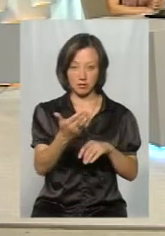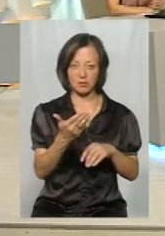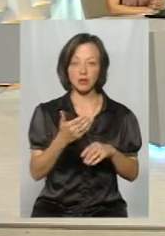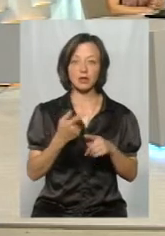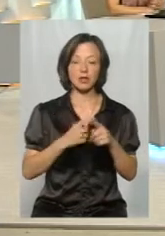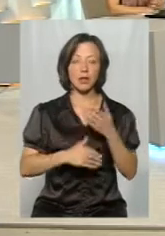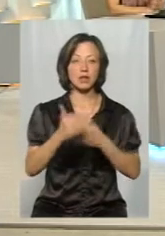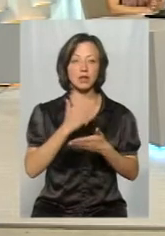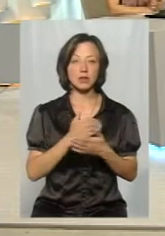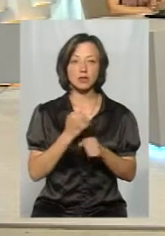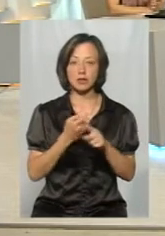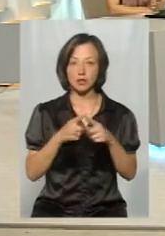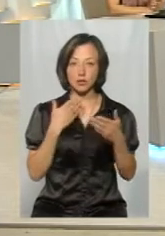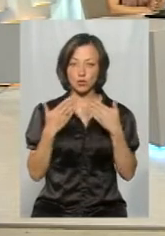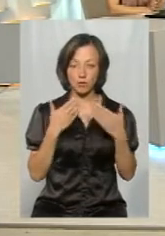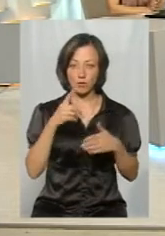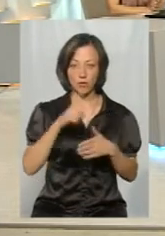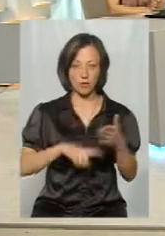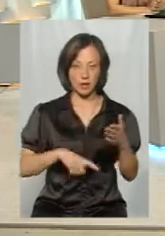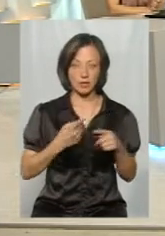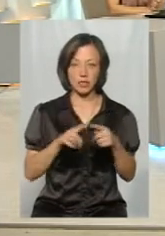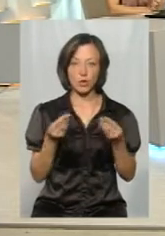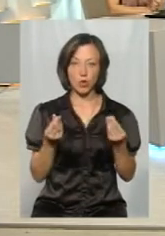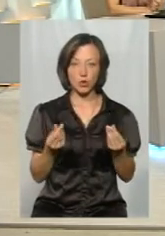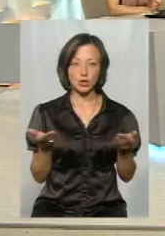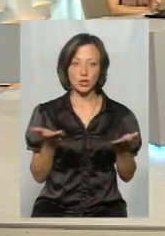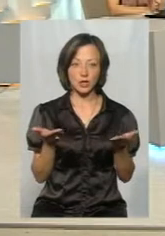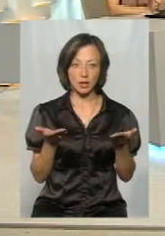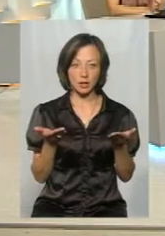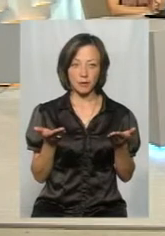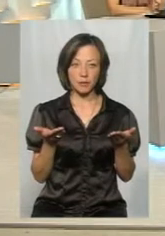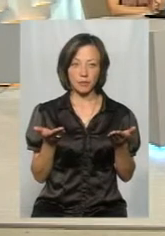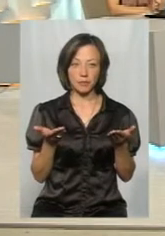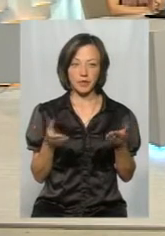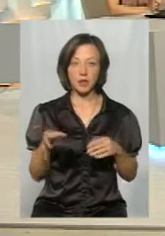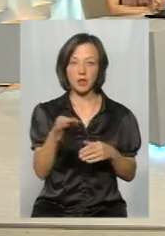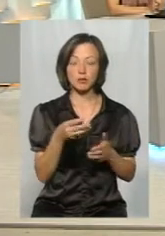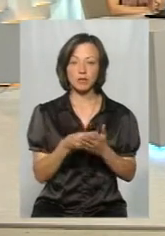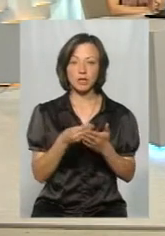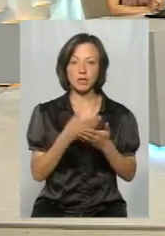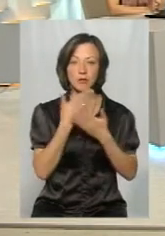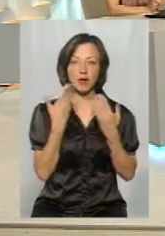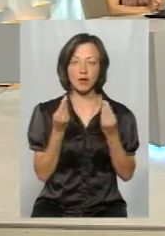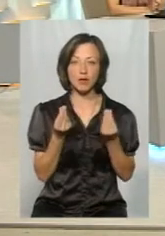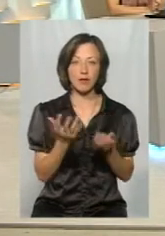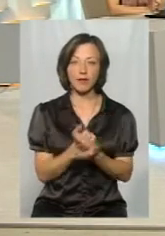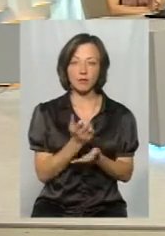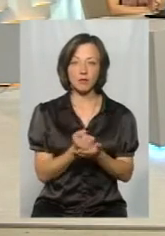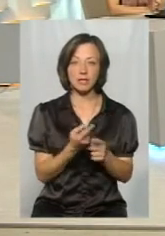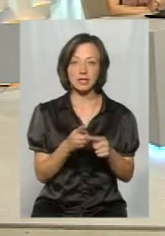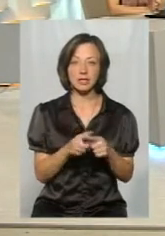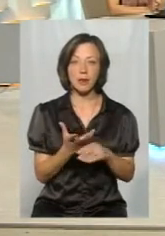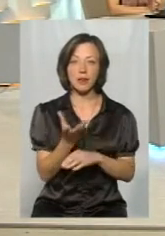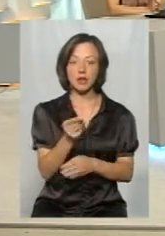на останнє, щоб я сказав, що це стосувалося, повірте мені, ці кошти, які вони в обласний бюджет не мають своїх коштів, він не заробляє, це